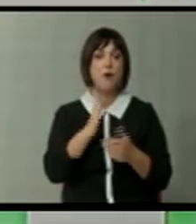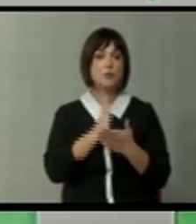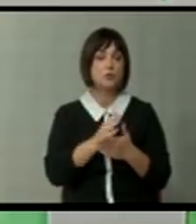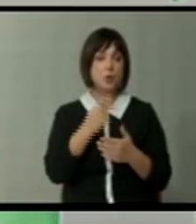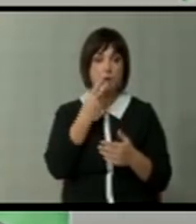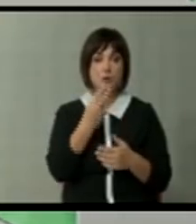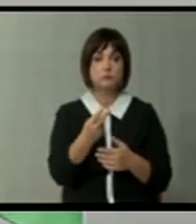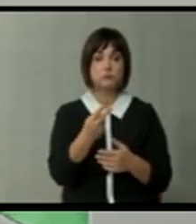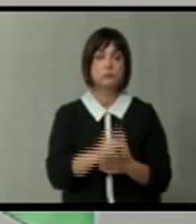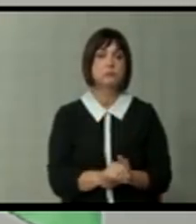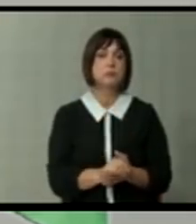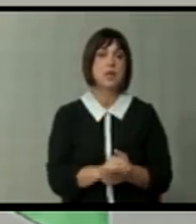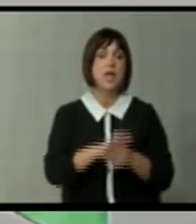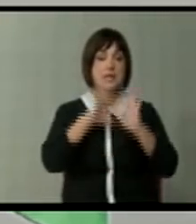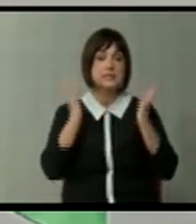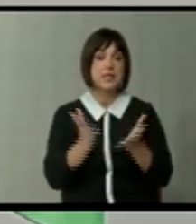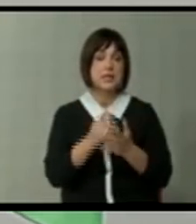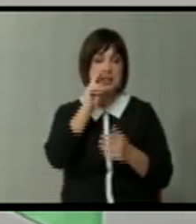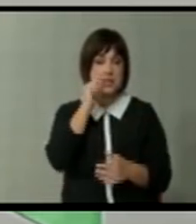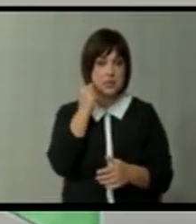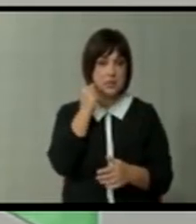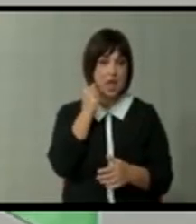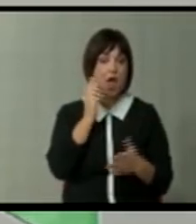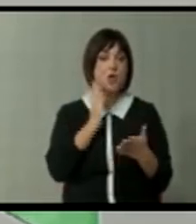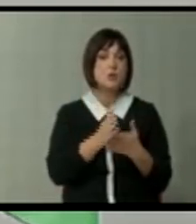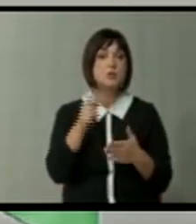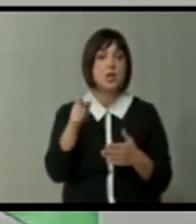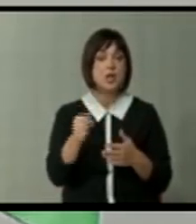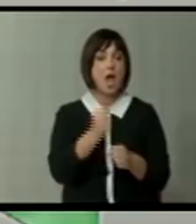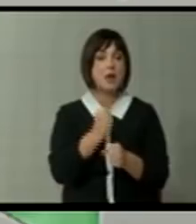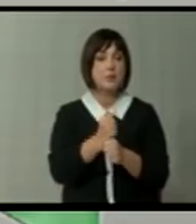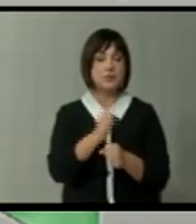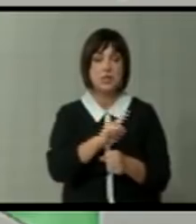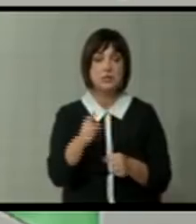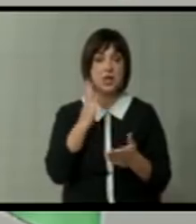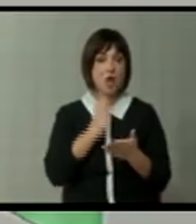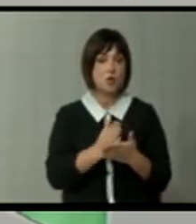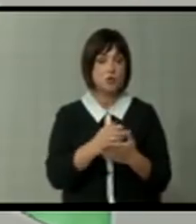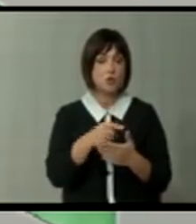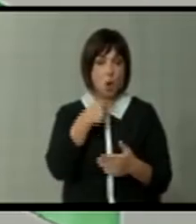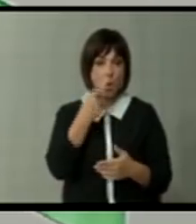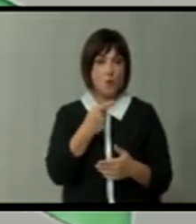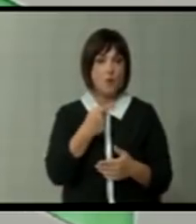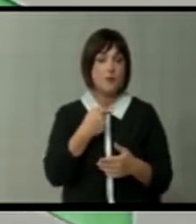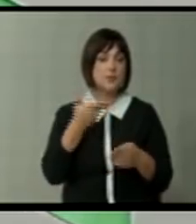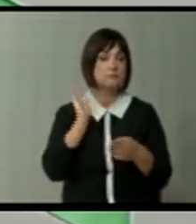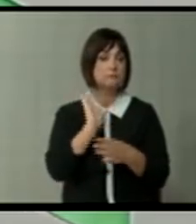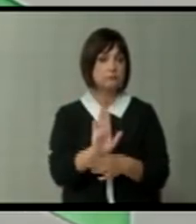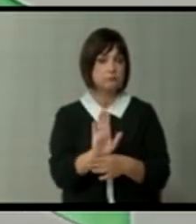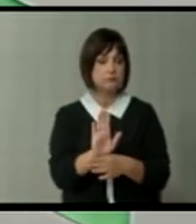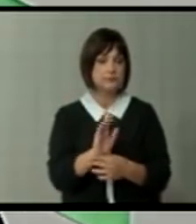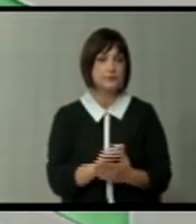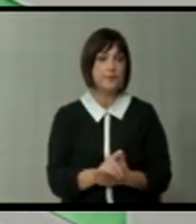стана очигледно на целата нација, дека таму работите не стојат тонака како што ни се представуваат.